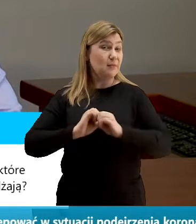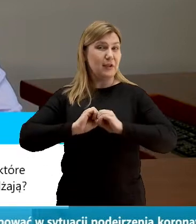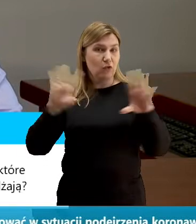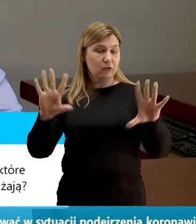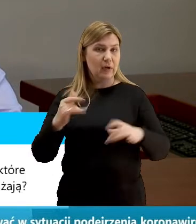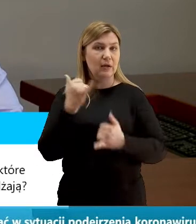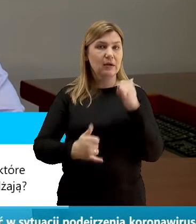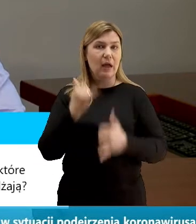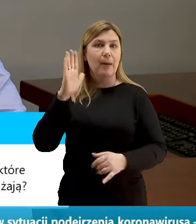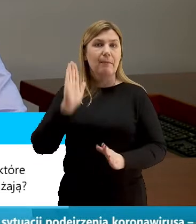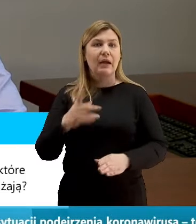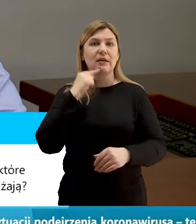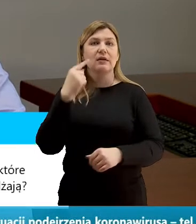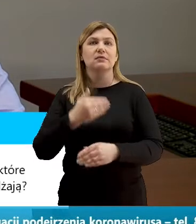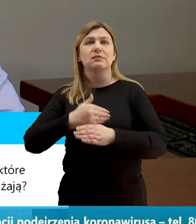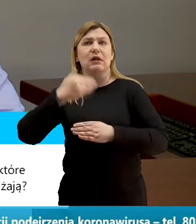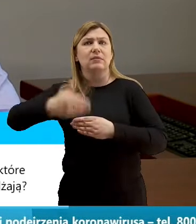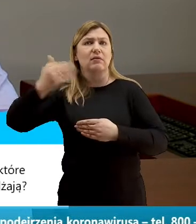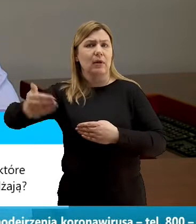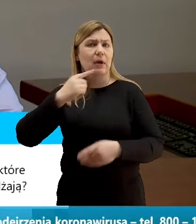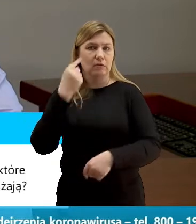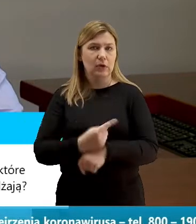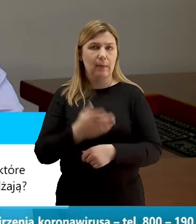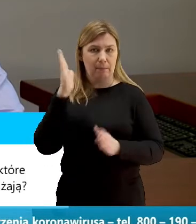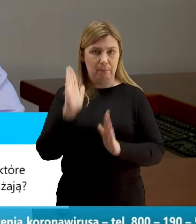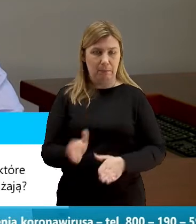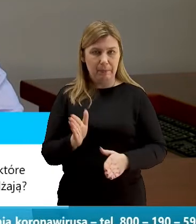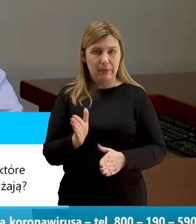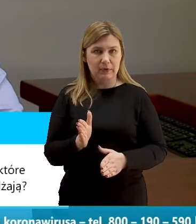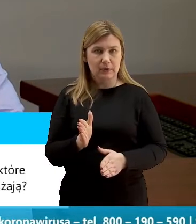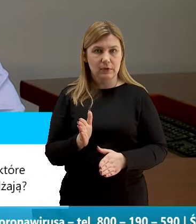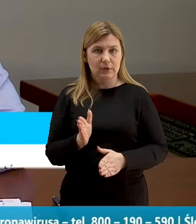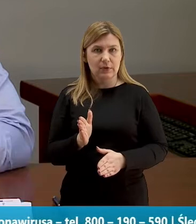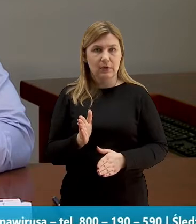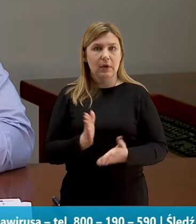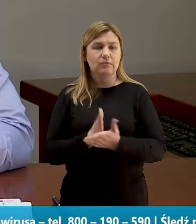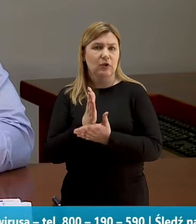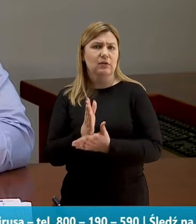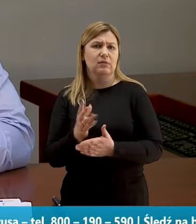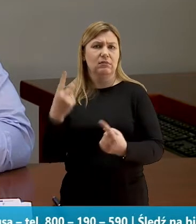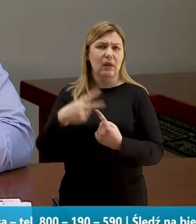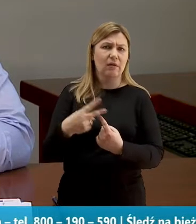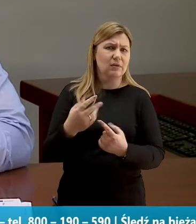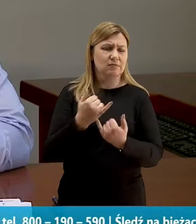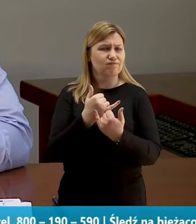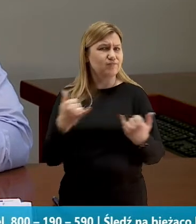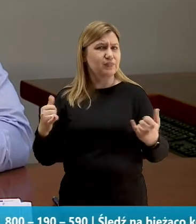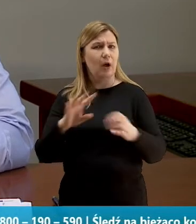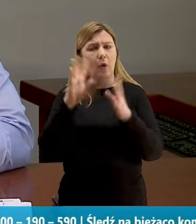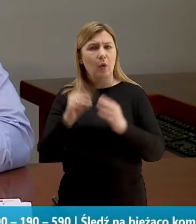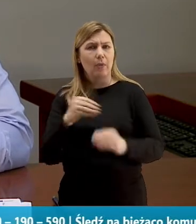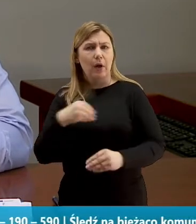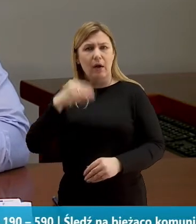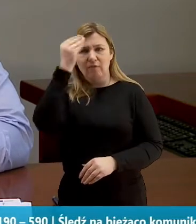zapadały dalej idące decyzje, będziecie Państwo o tym poprzez media ogólnopolskie informowani.